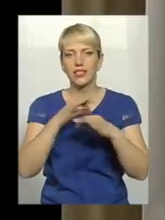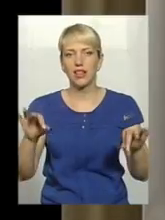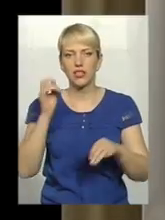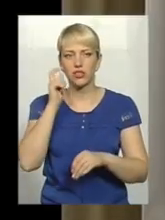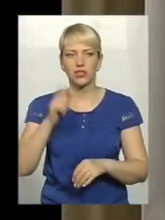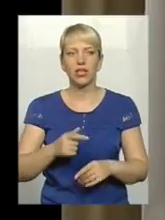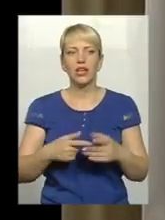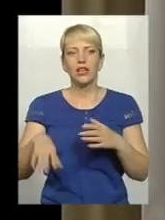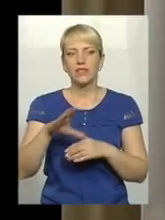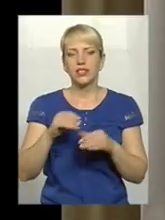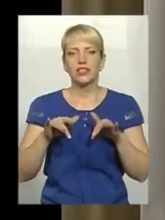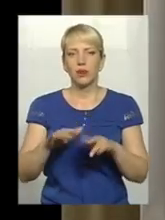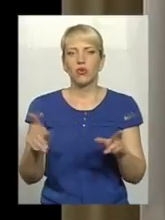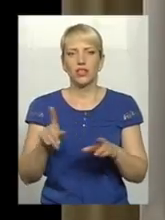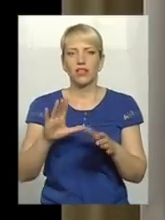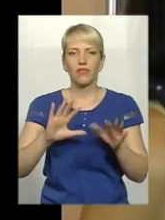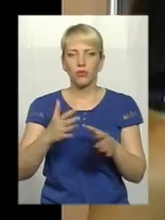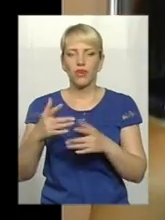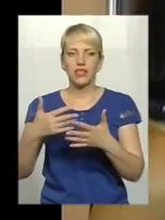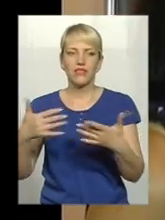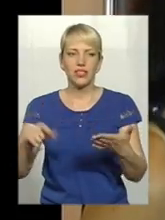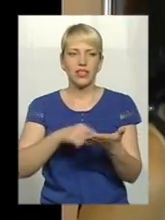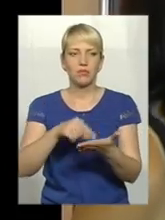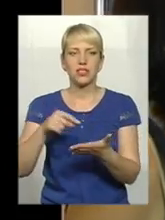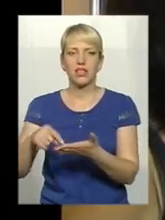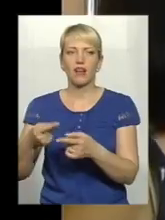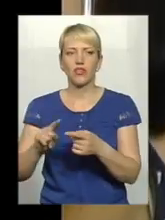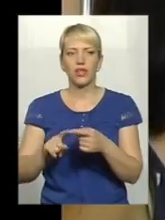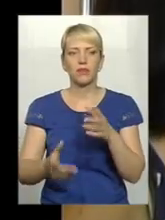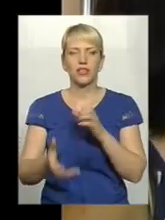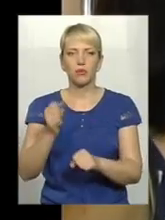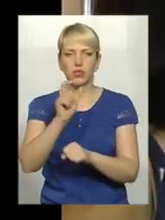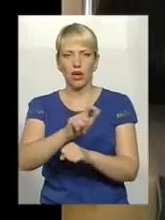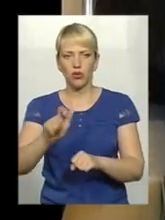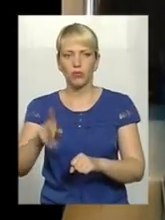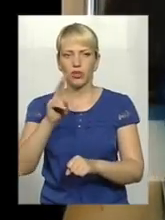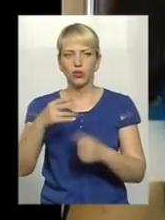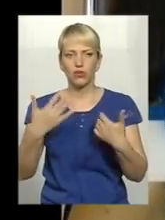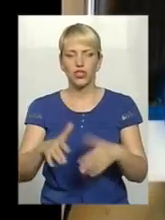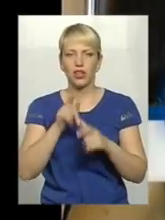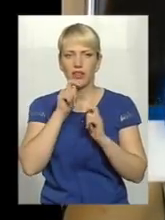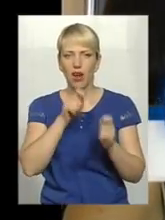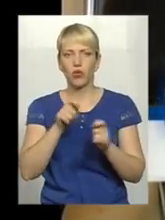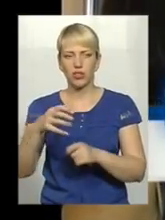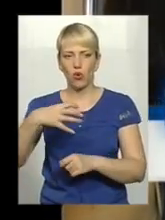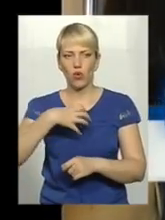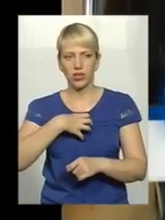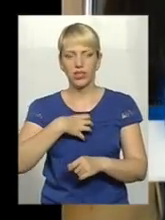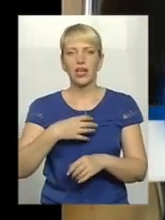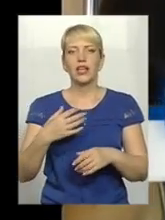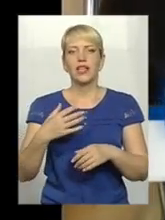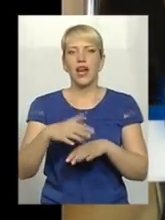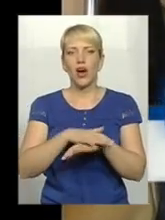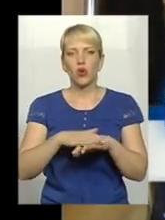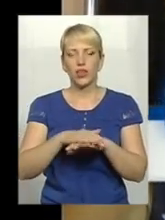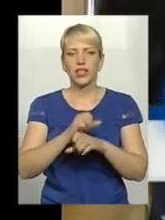нас всі церемонії, які відбуваються в різних містах, вони підтримуються людьми, які вже нагороджені орденом народний герой України.